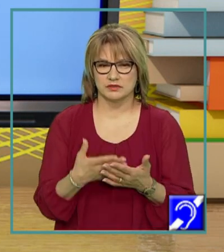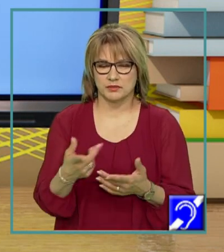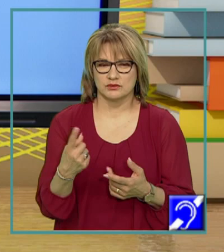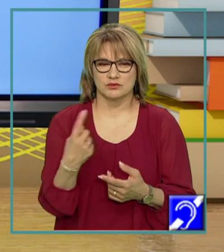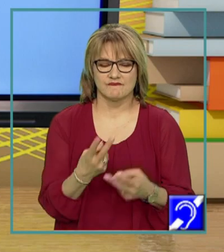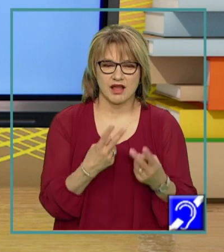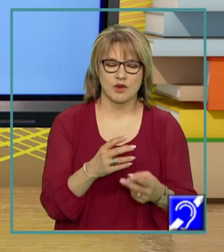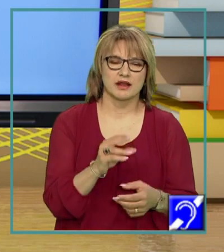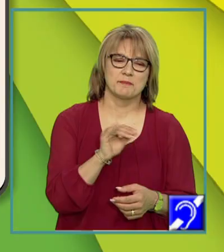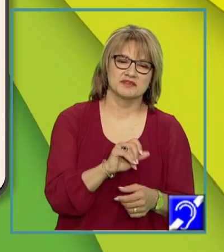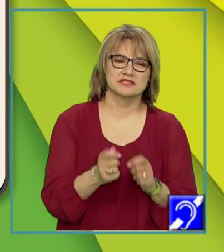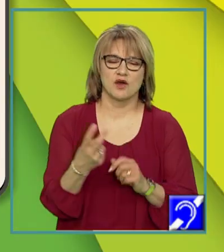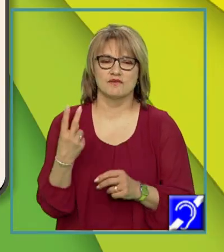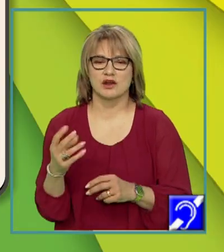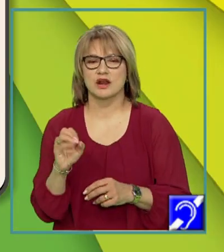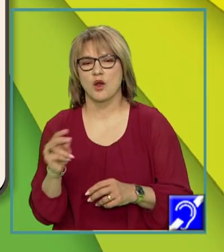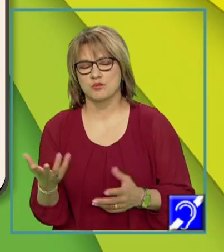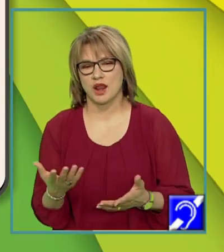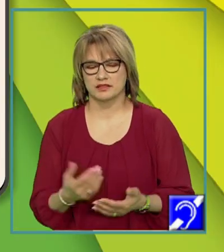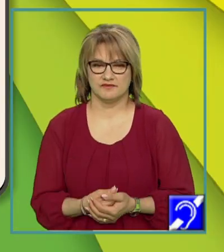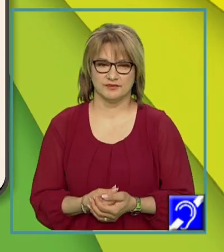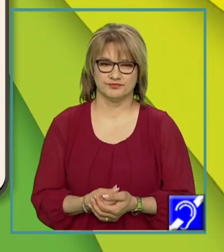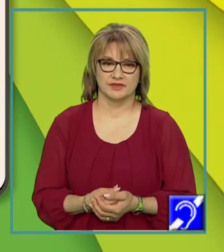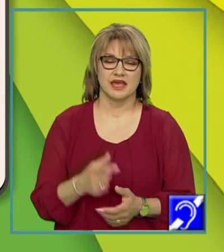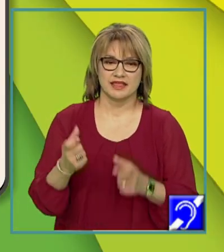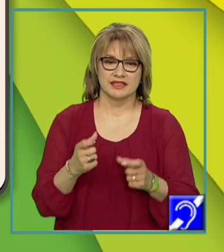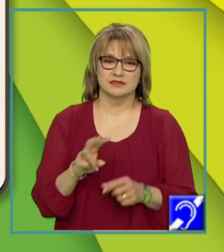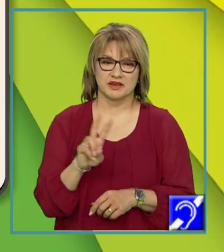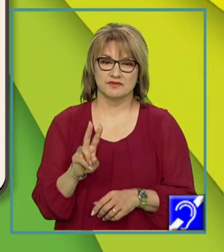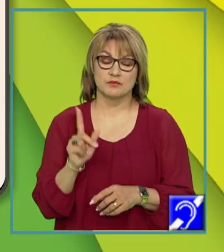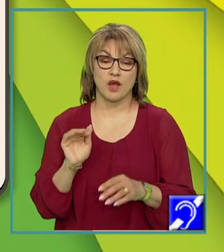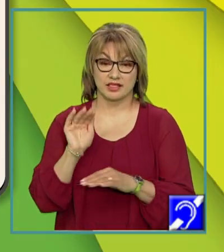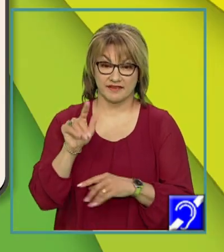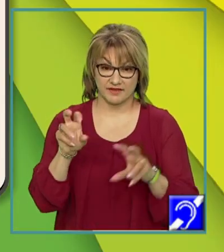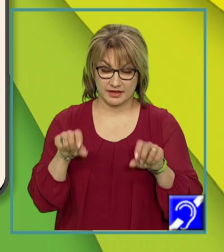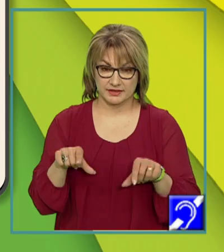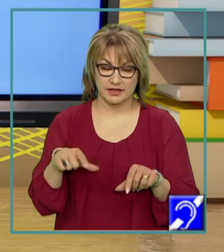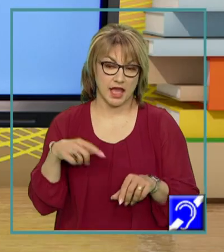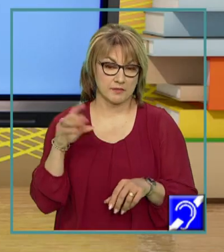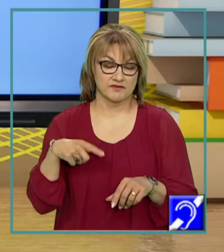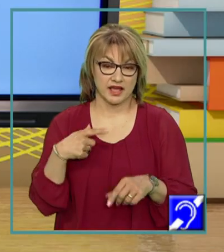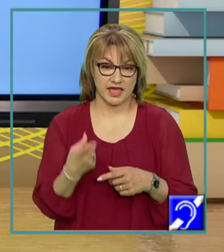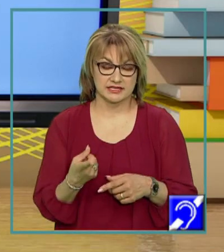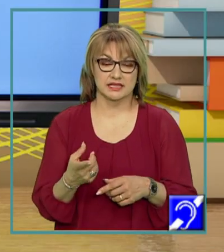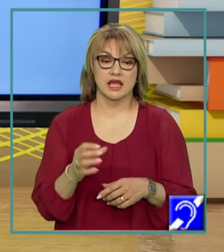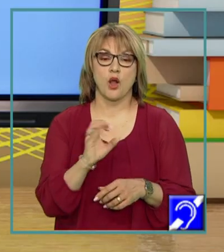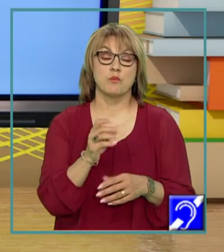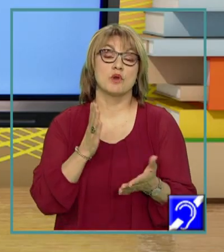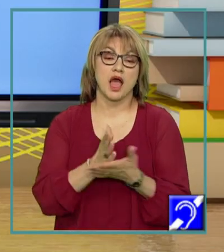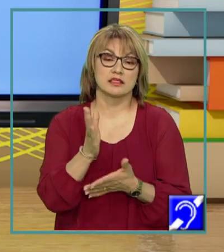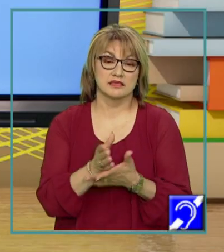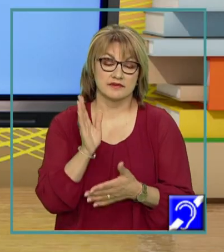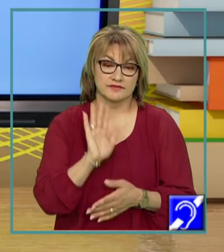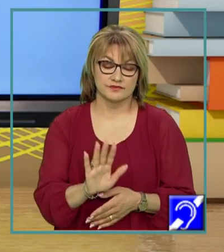valoarea copulativă a anumitor verbe. Despre verbul a deveni am aflat că este prin excelență copulativ. Acesta